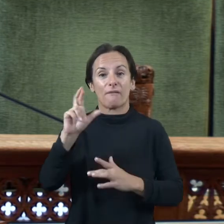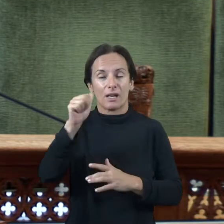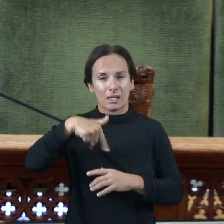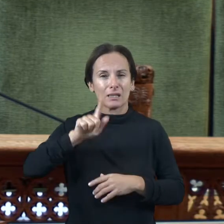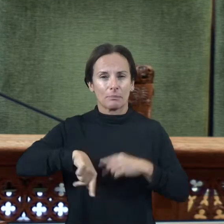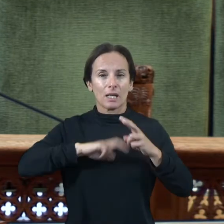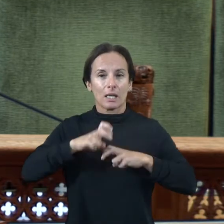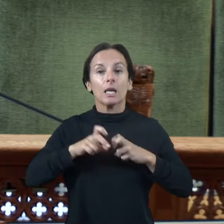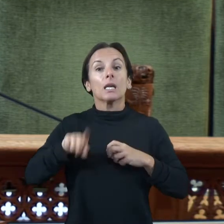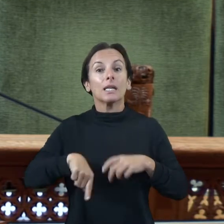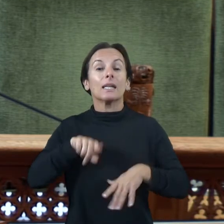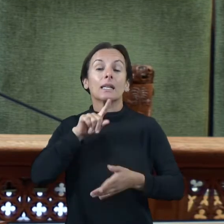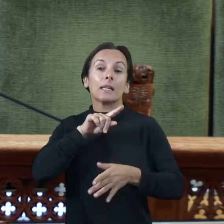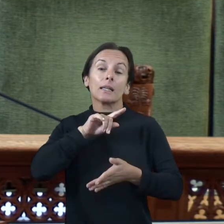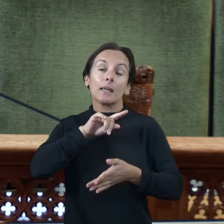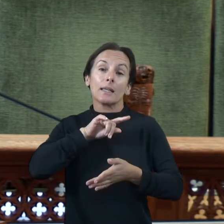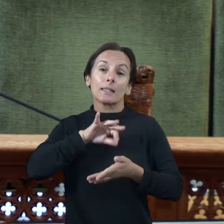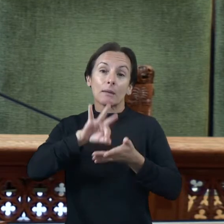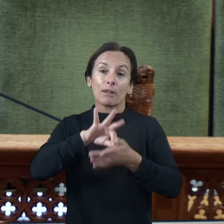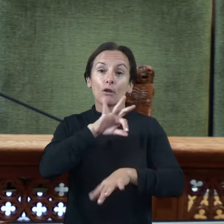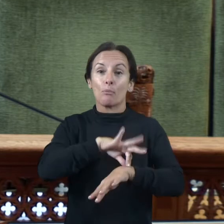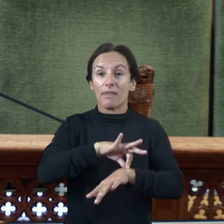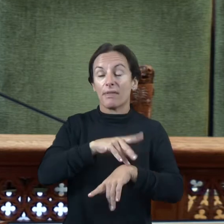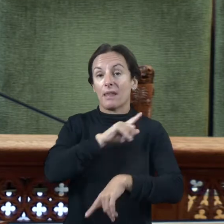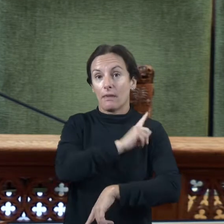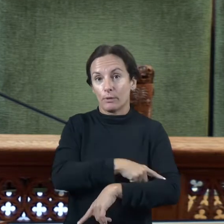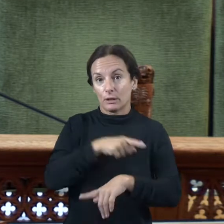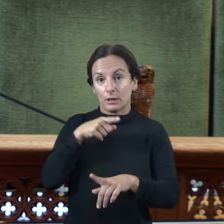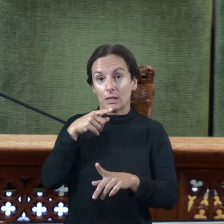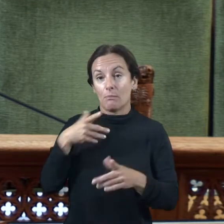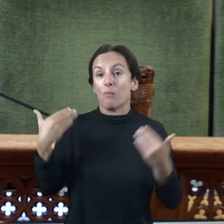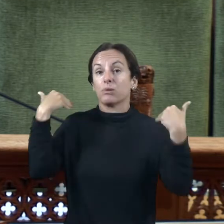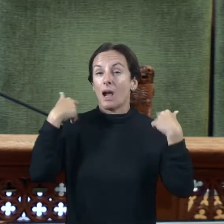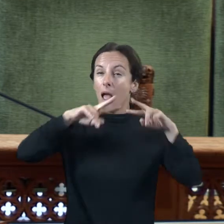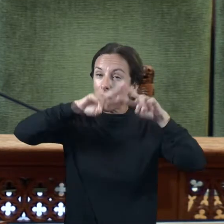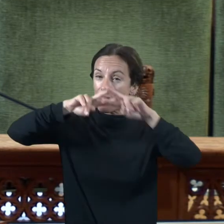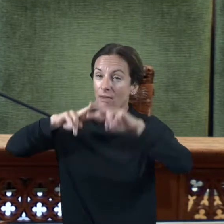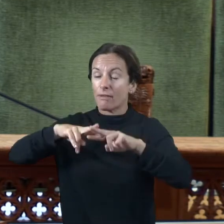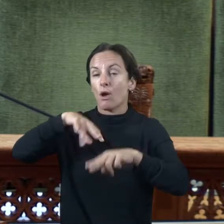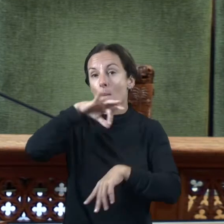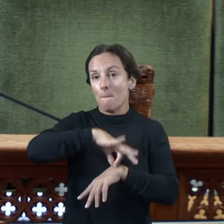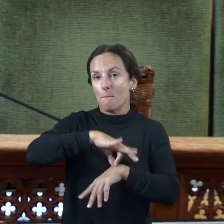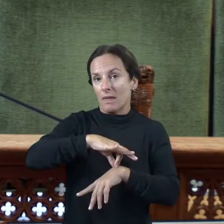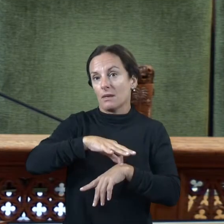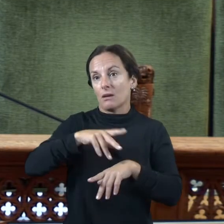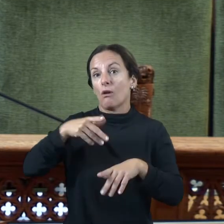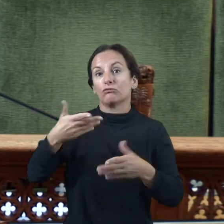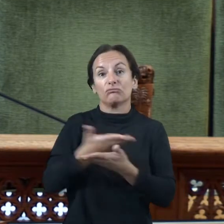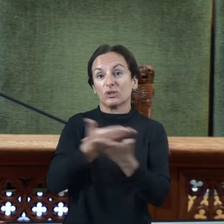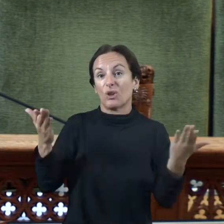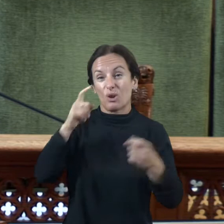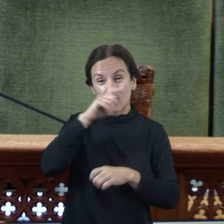el gabinet de medicina esportiva i la coordinació amb la revisió amb mèdiques que de qualque manera facilita a tots els nens que participen en els programes